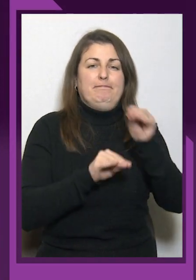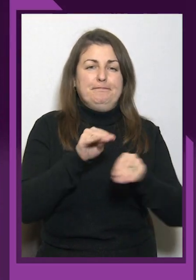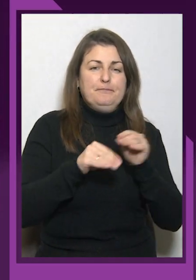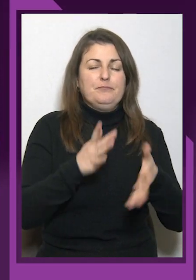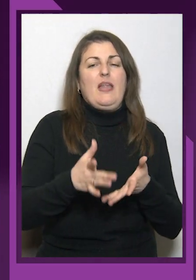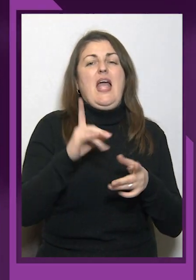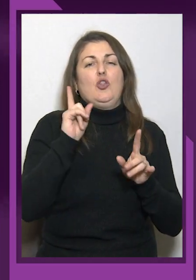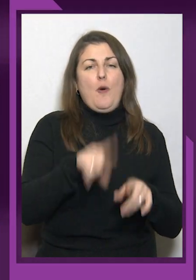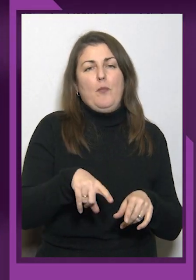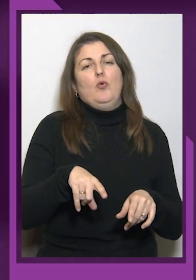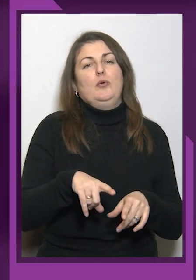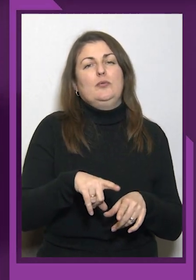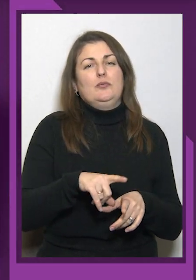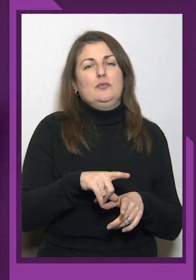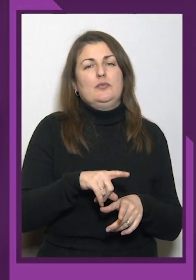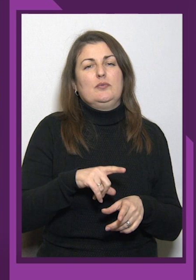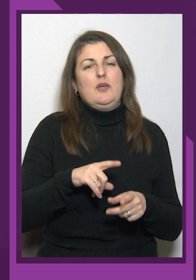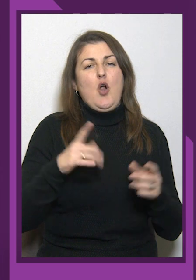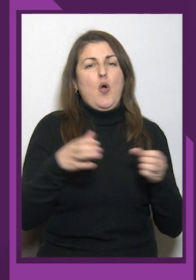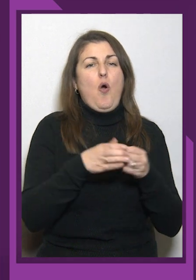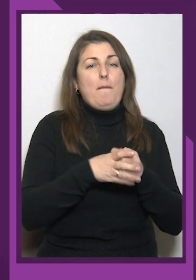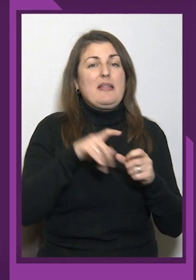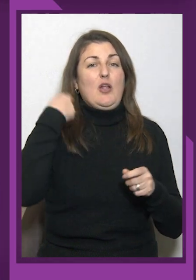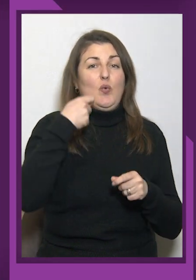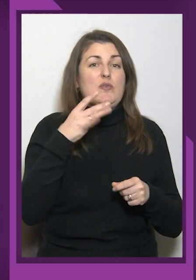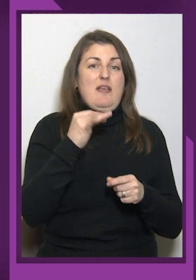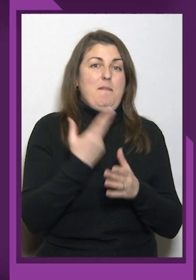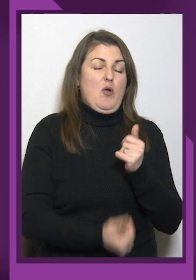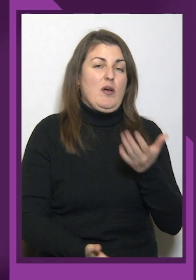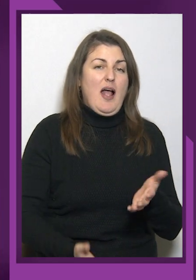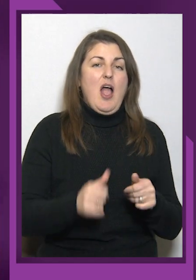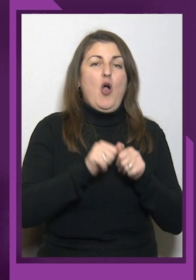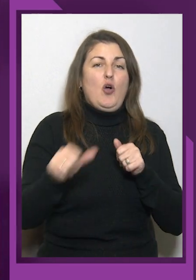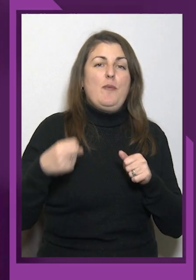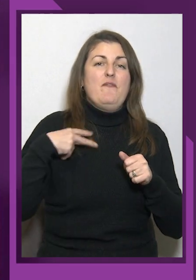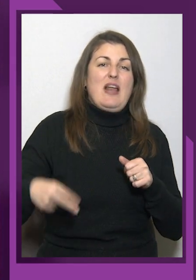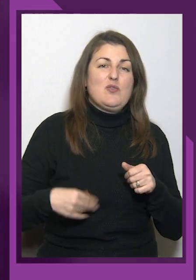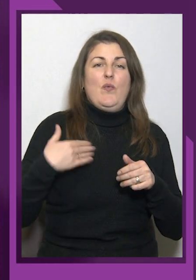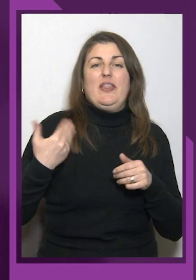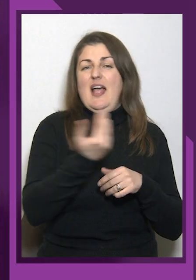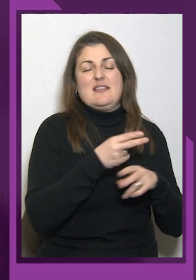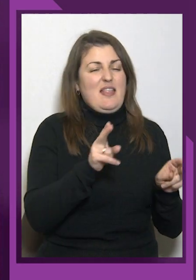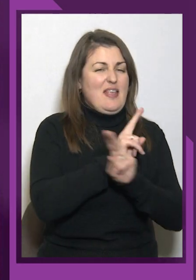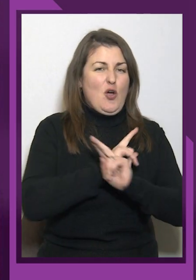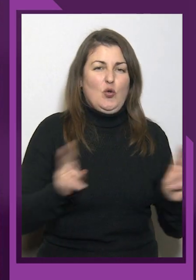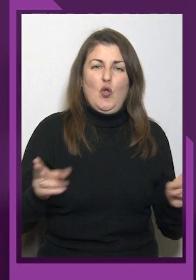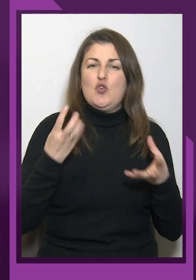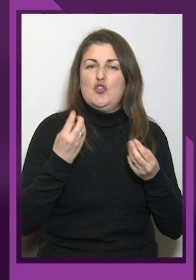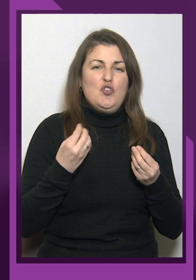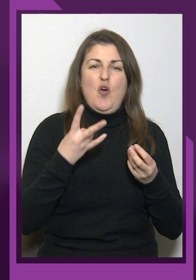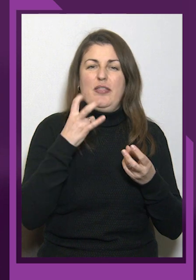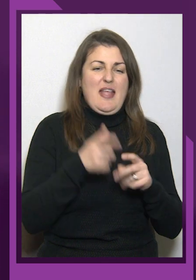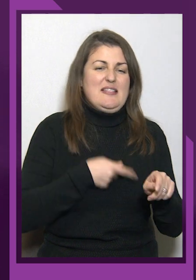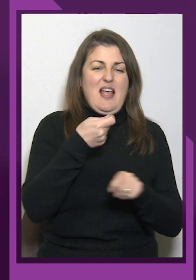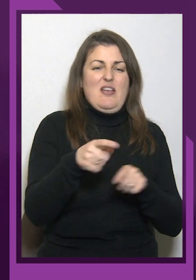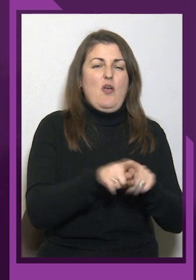тому команда Турції і програла. Крім французів і нас, ніхто ще називив